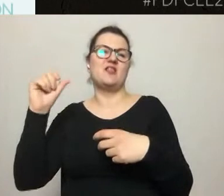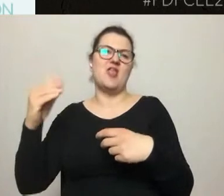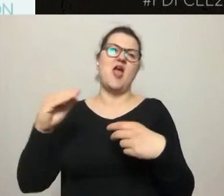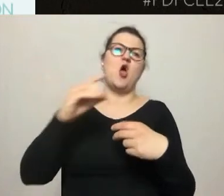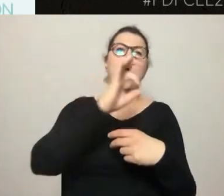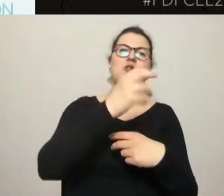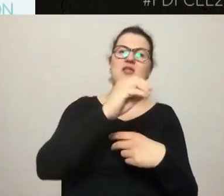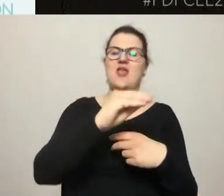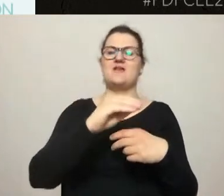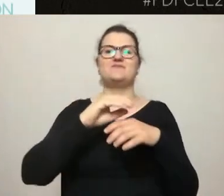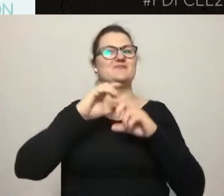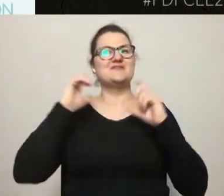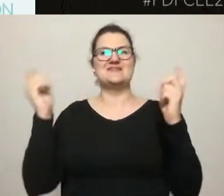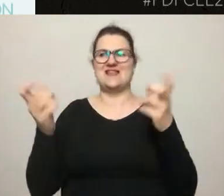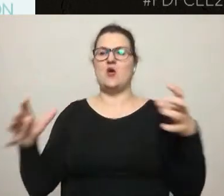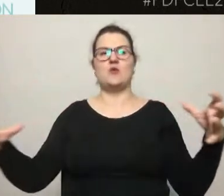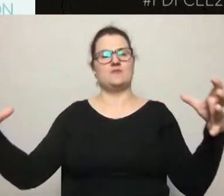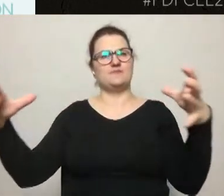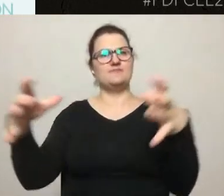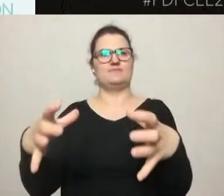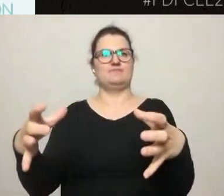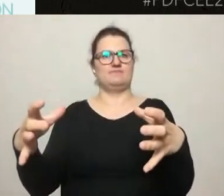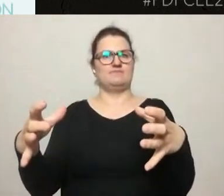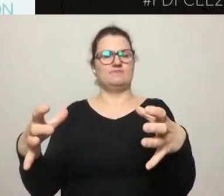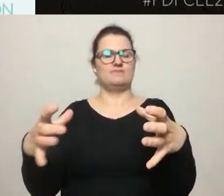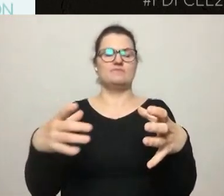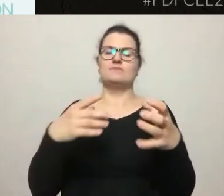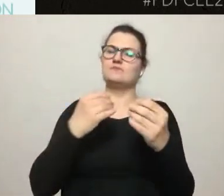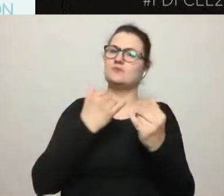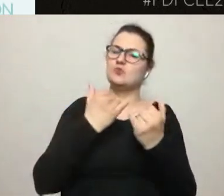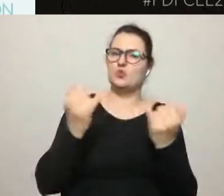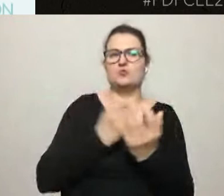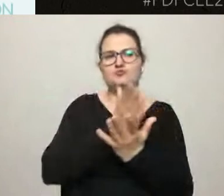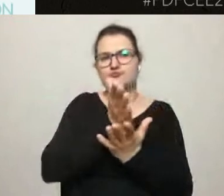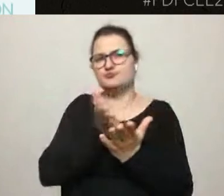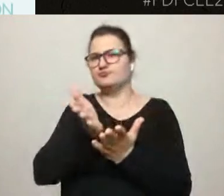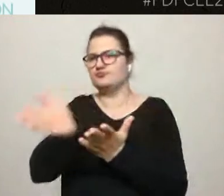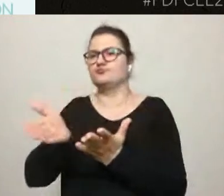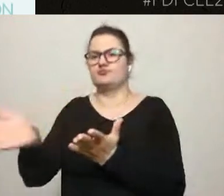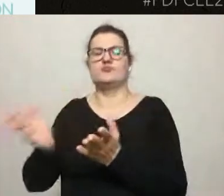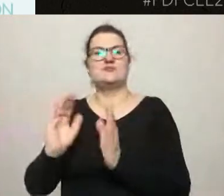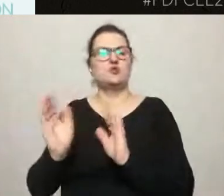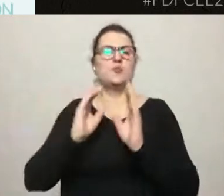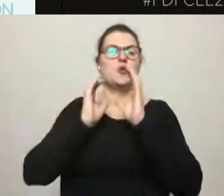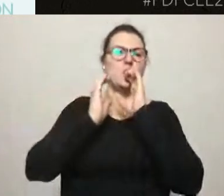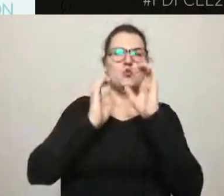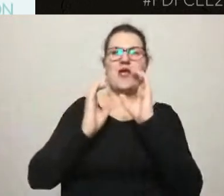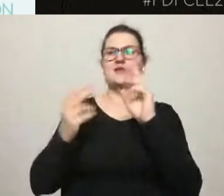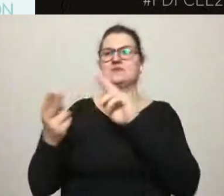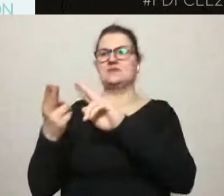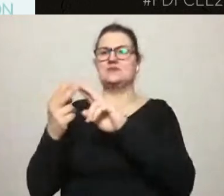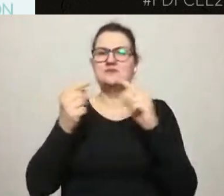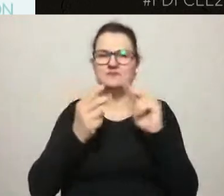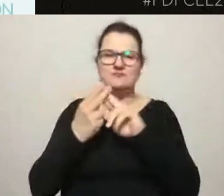Różne ścieżki, środki komunikacji, dyskusji uzupełniają się i niekoniecznie konkurują.